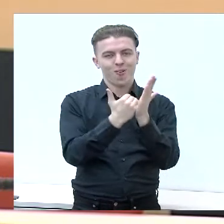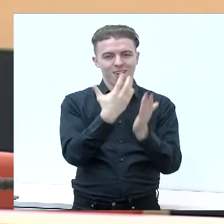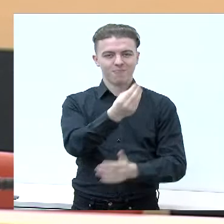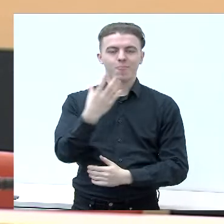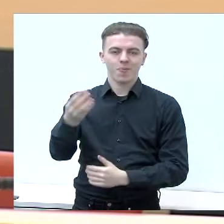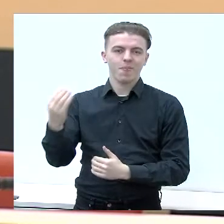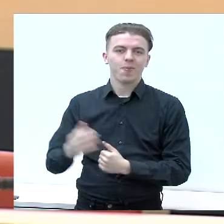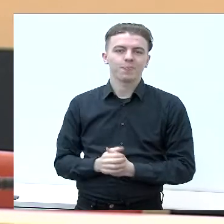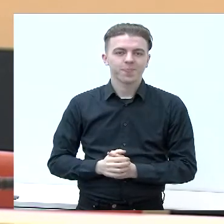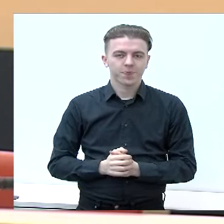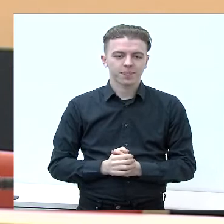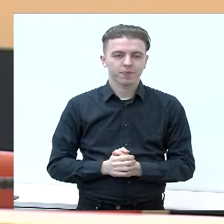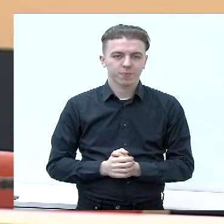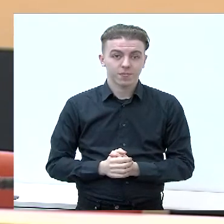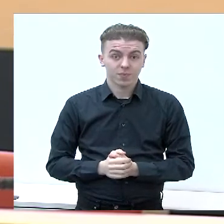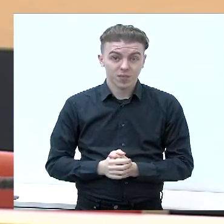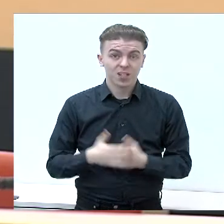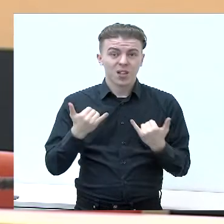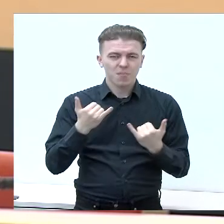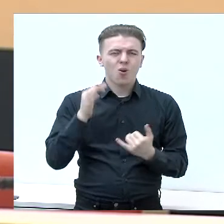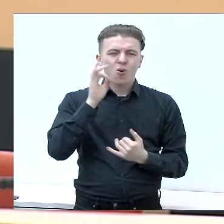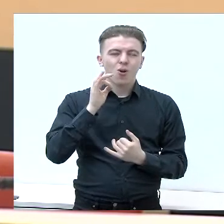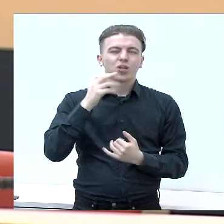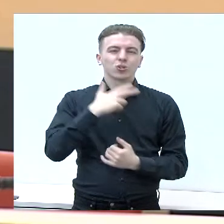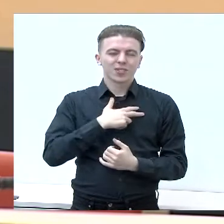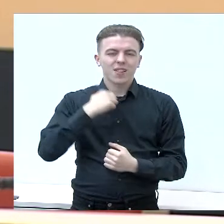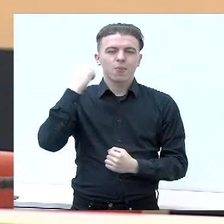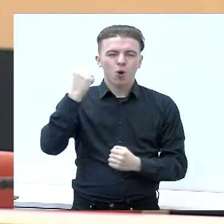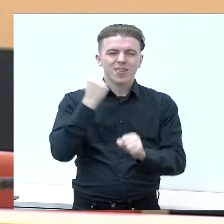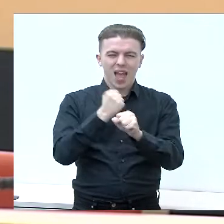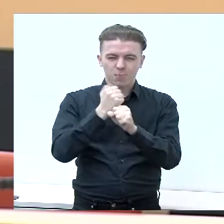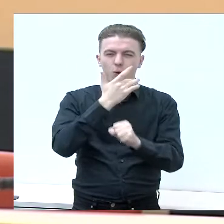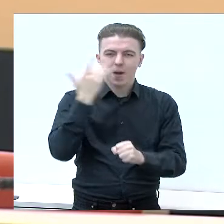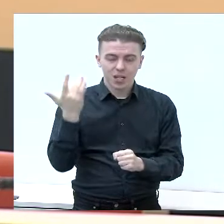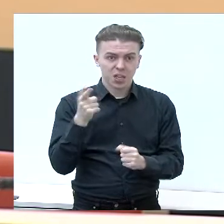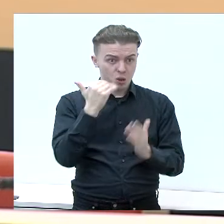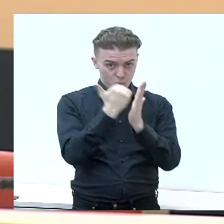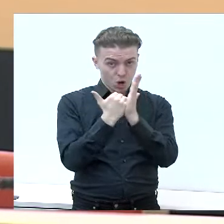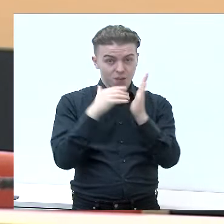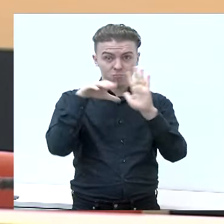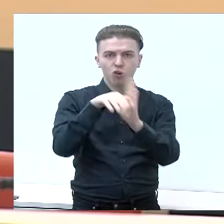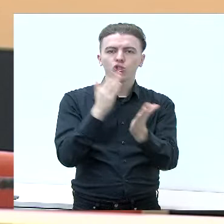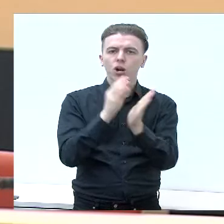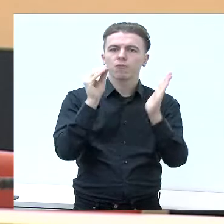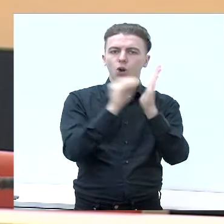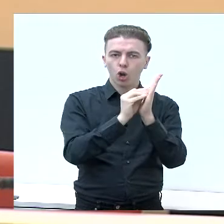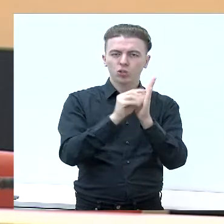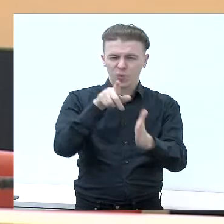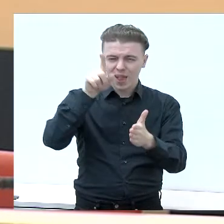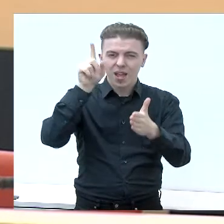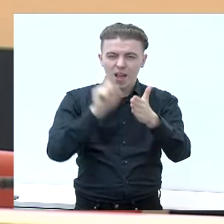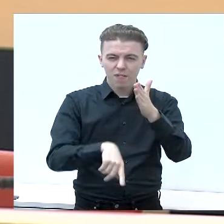Pradėkime nuo Lietuvos socialdemokratų darbo partijos. Jūsų programoje parašyta, kad jūs tikitės